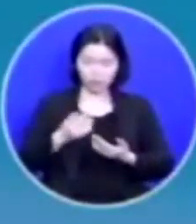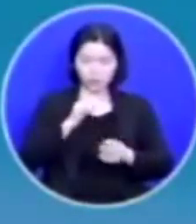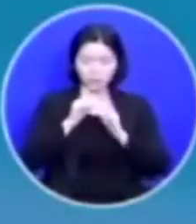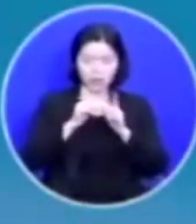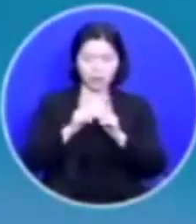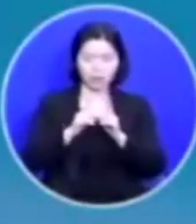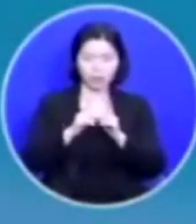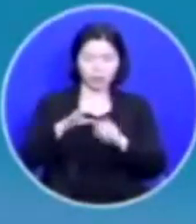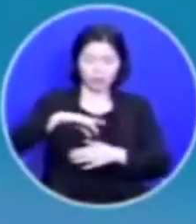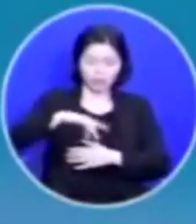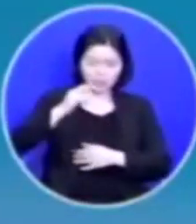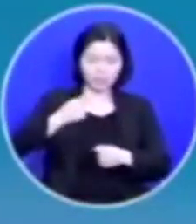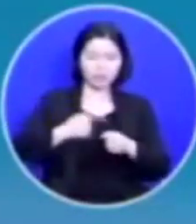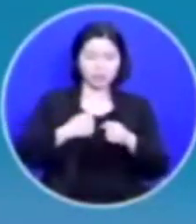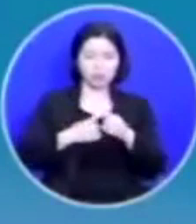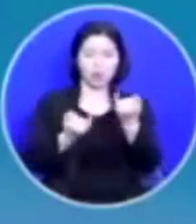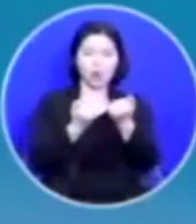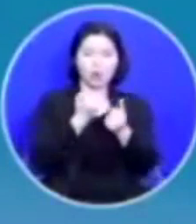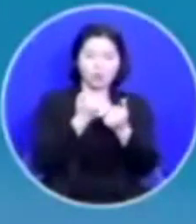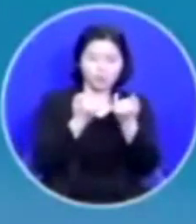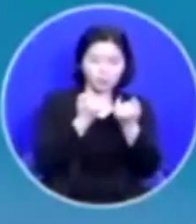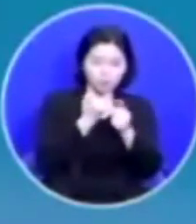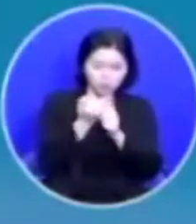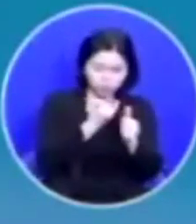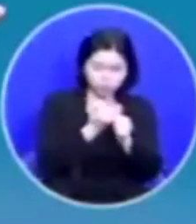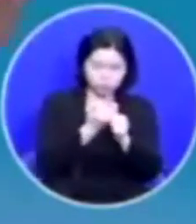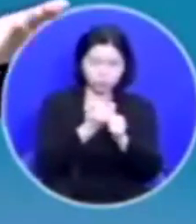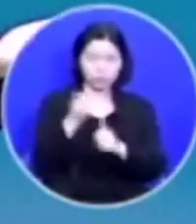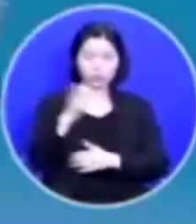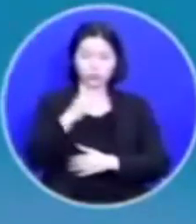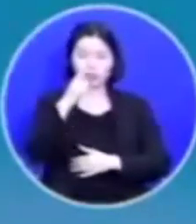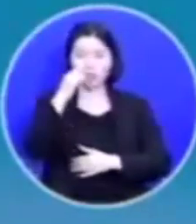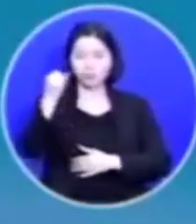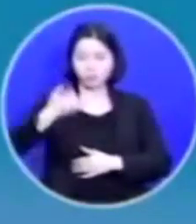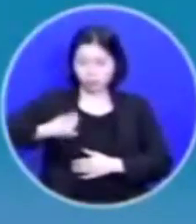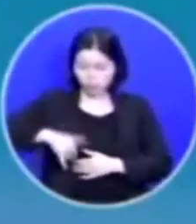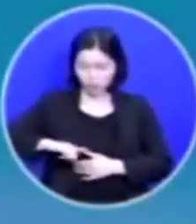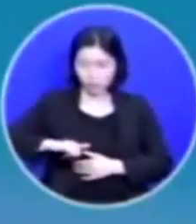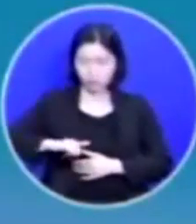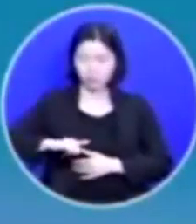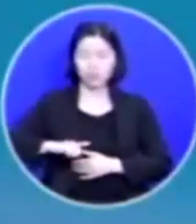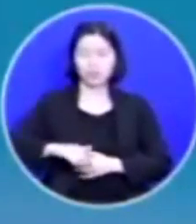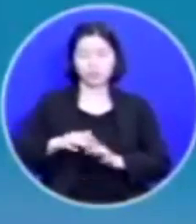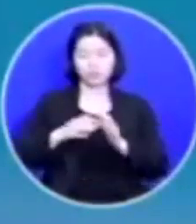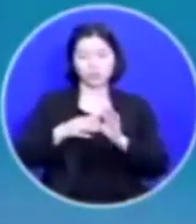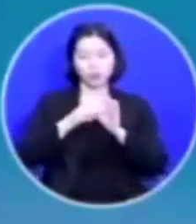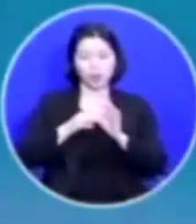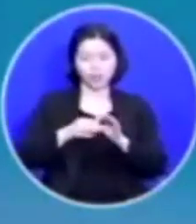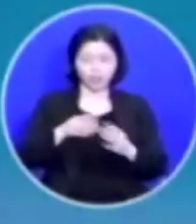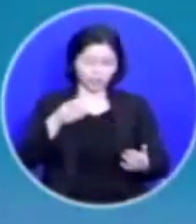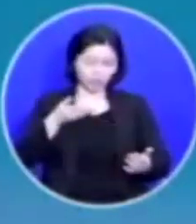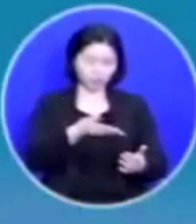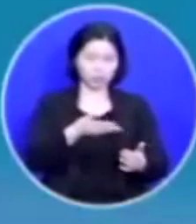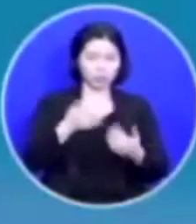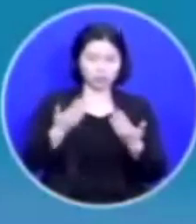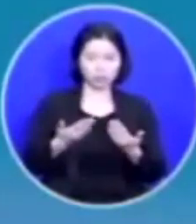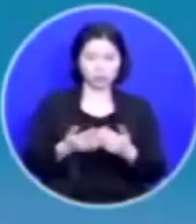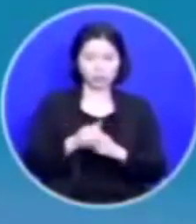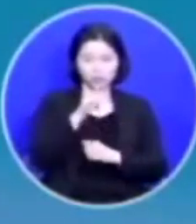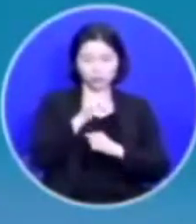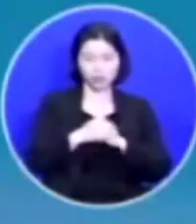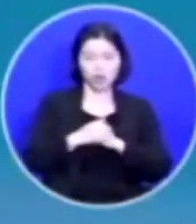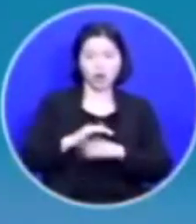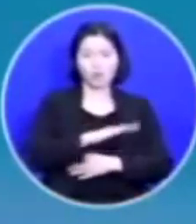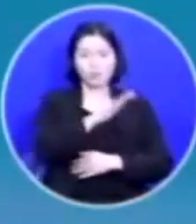그것을 부부 사이의 부모와 자녀 사이의 관계에 적용하여 말씀하셨습니다 그것은 우리의 모든 삶의